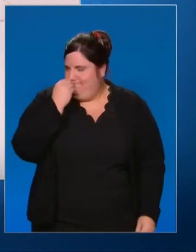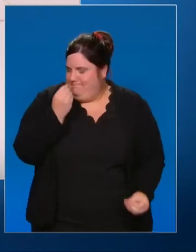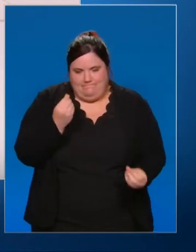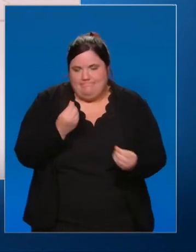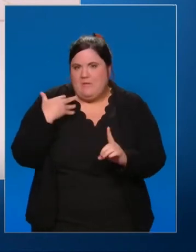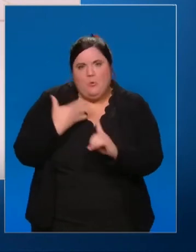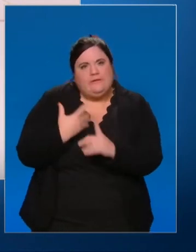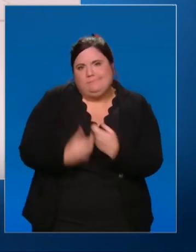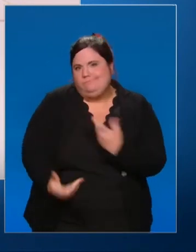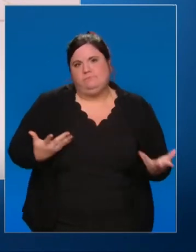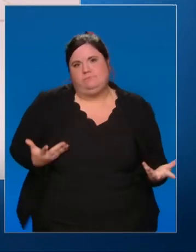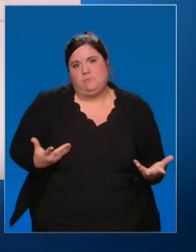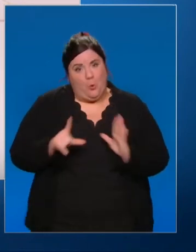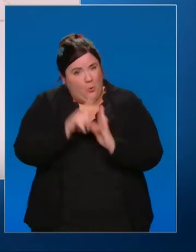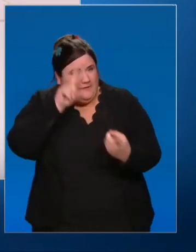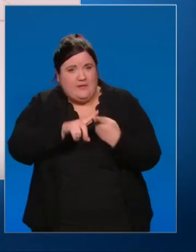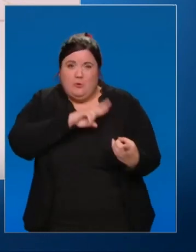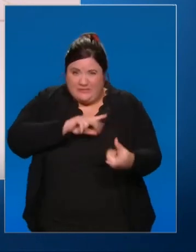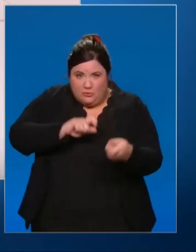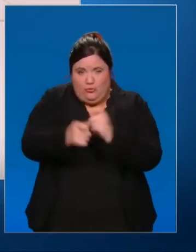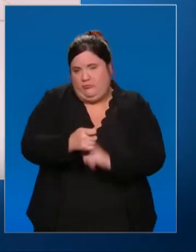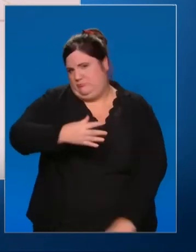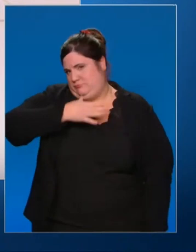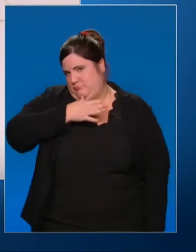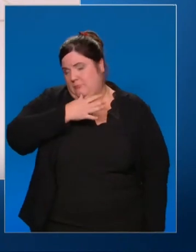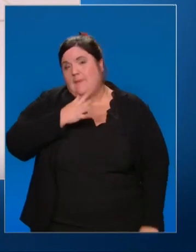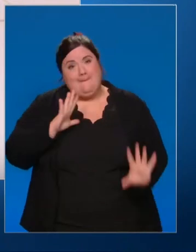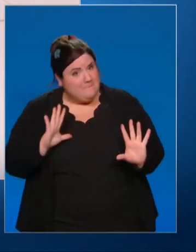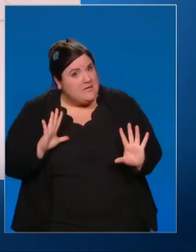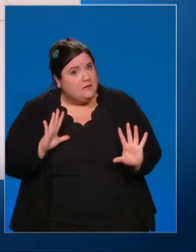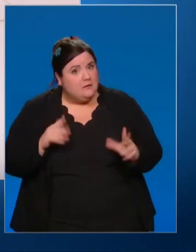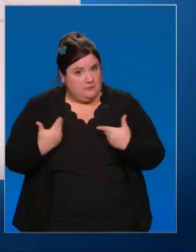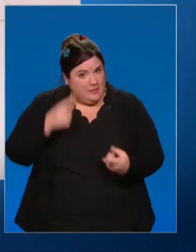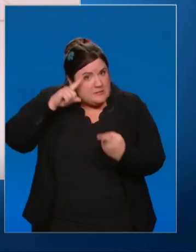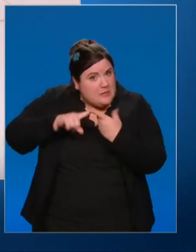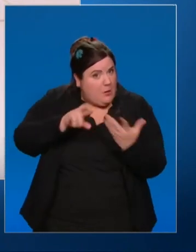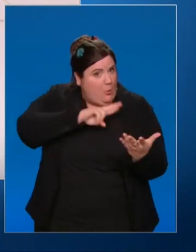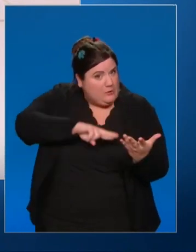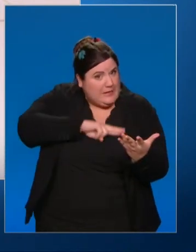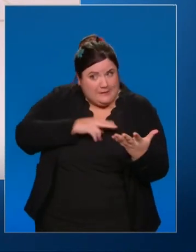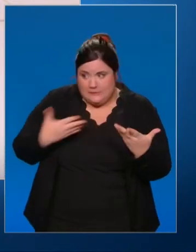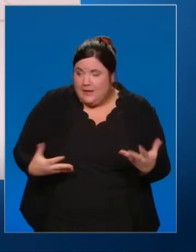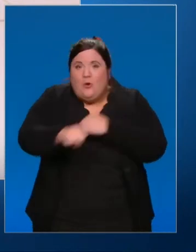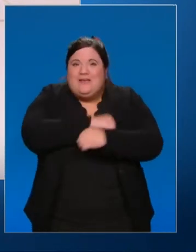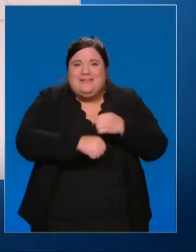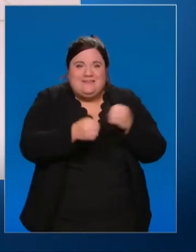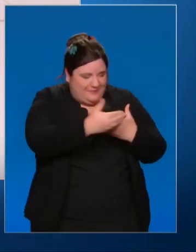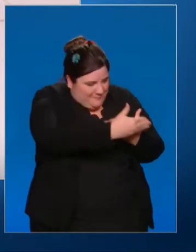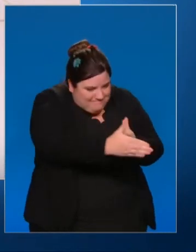Pour autant, notre volonté de sauver notre modèle par répartition et d'en corriger les inégalités n'a pas changé.